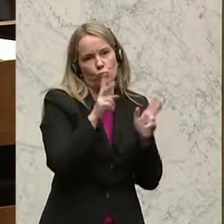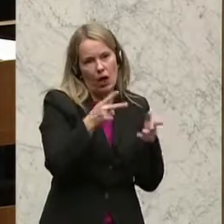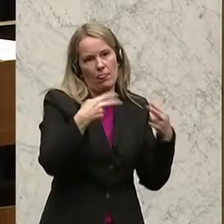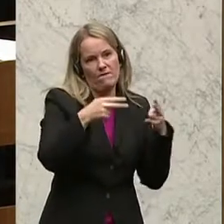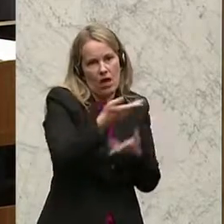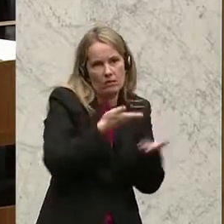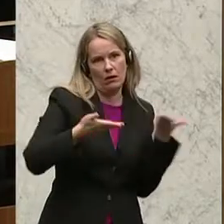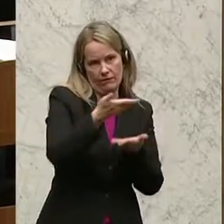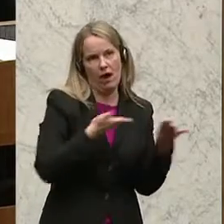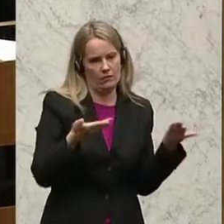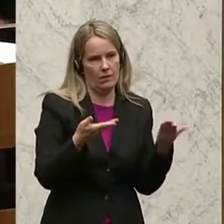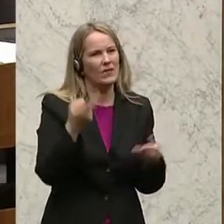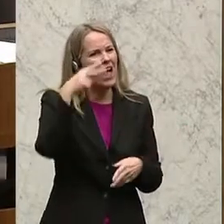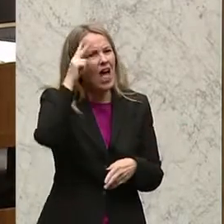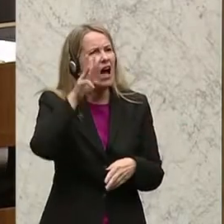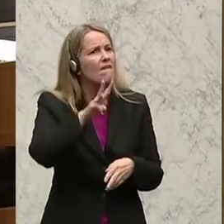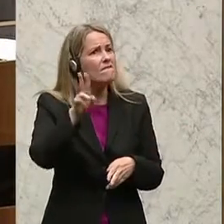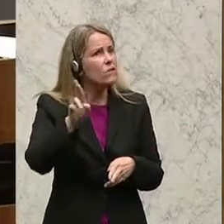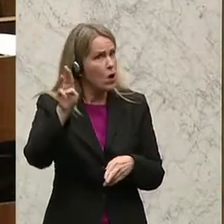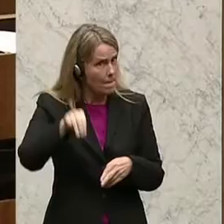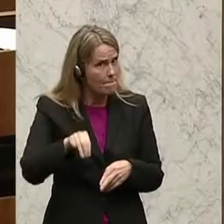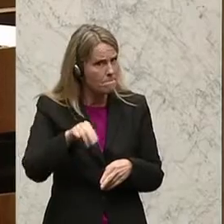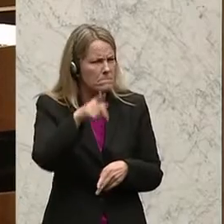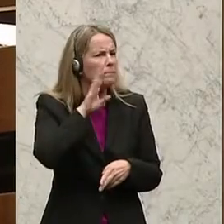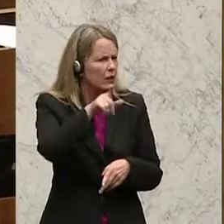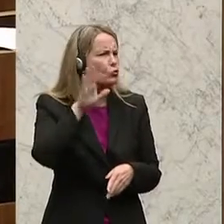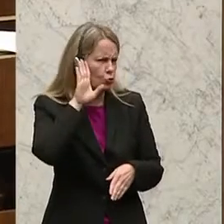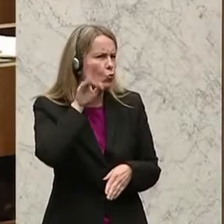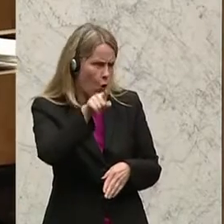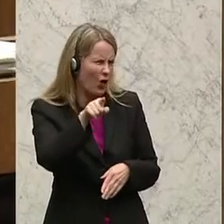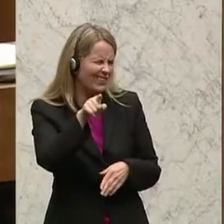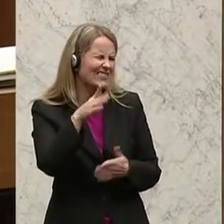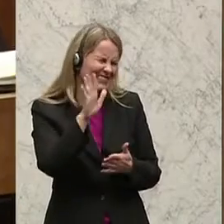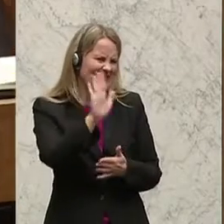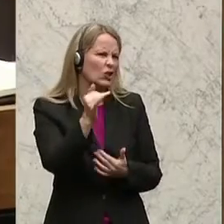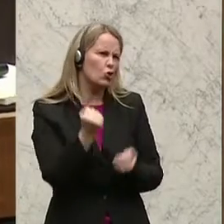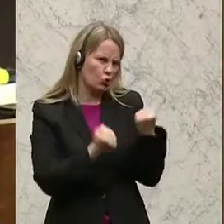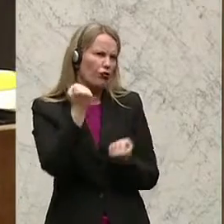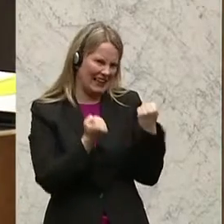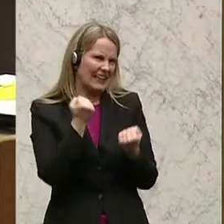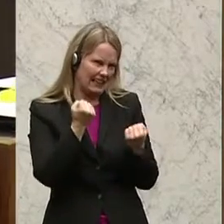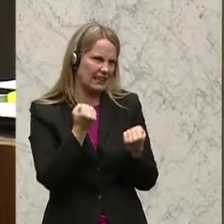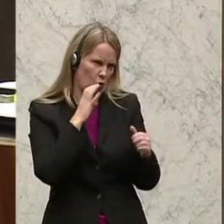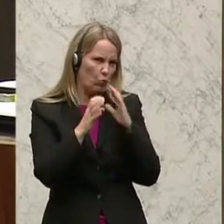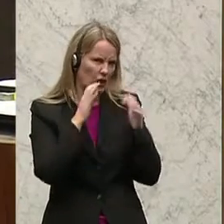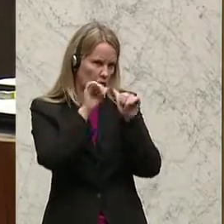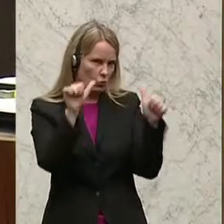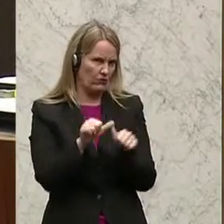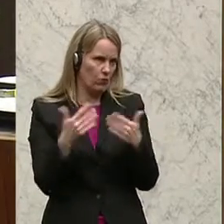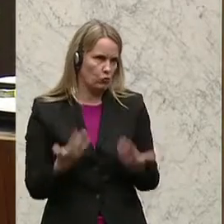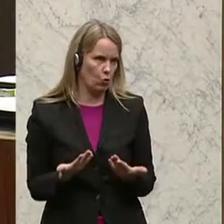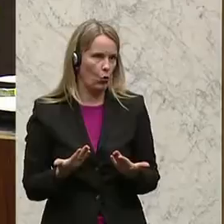weiterbehandeln. Herr Wurm, zuhören ist eine der schwierigsten Kommunikationsformen.